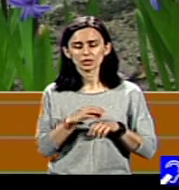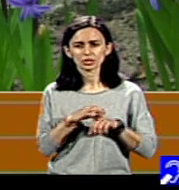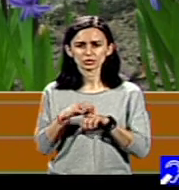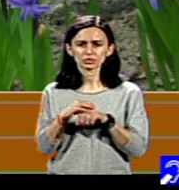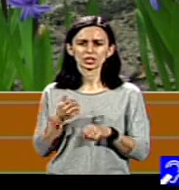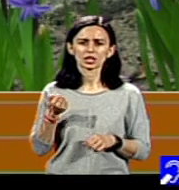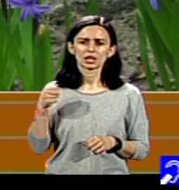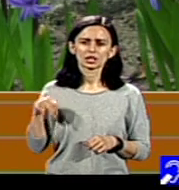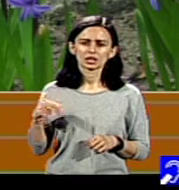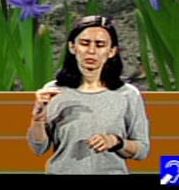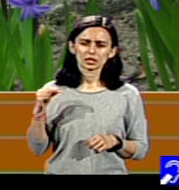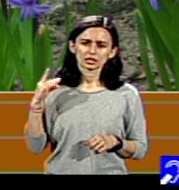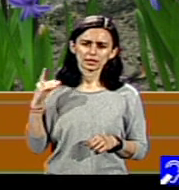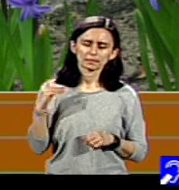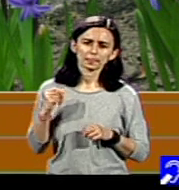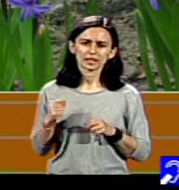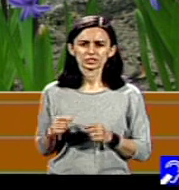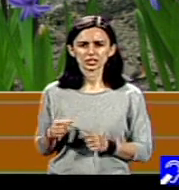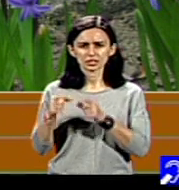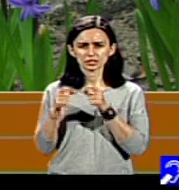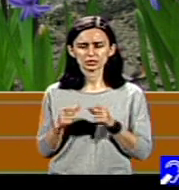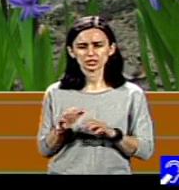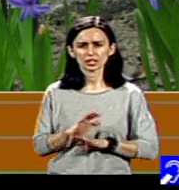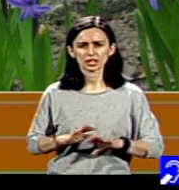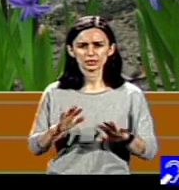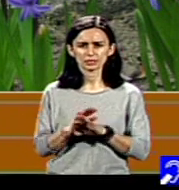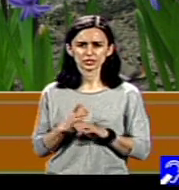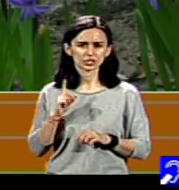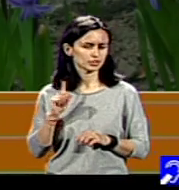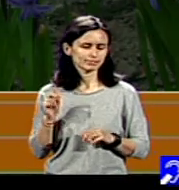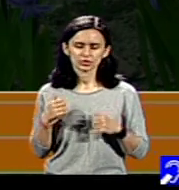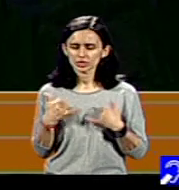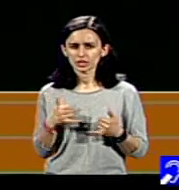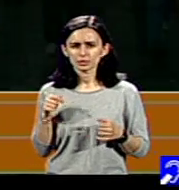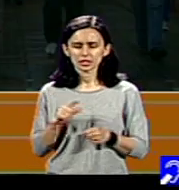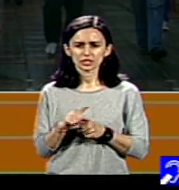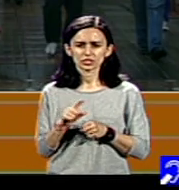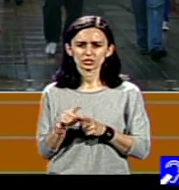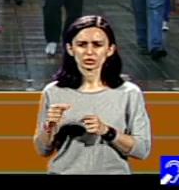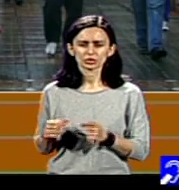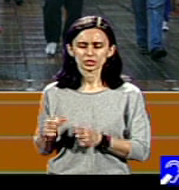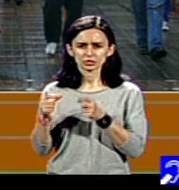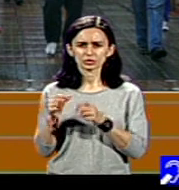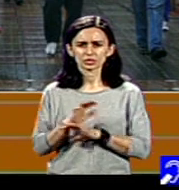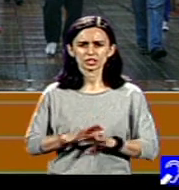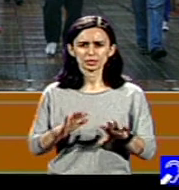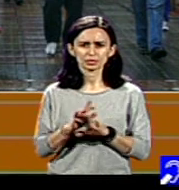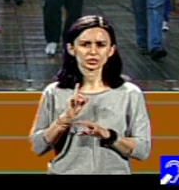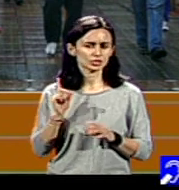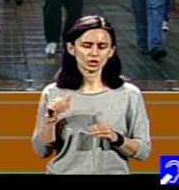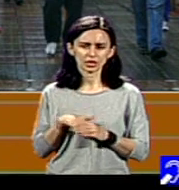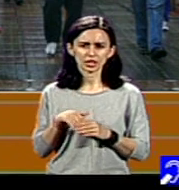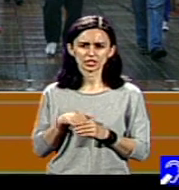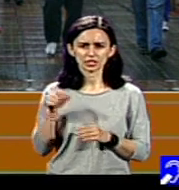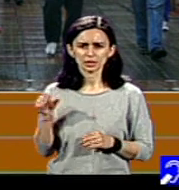-ului, în instituțiile publice. Ei, nu s-a întâmplat acest lucru, instituțiile publice nu au angajat foarte multe persoane cu